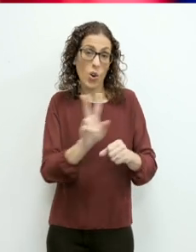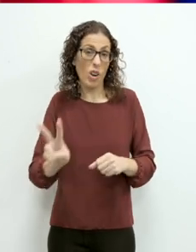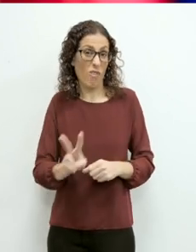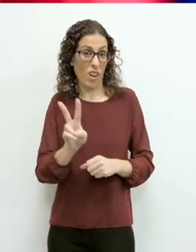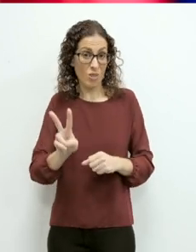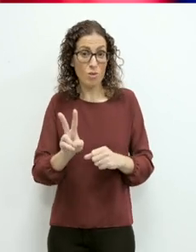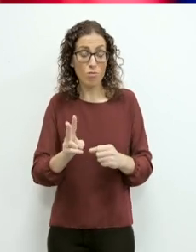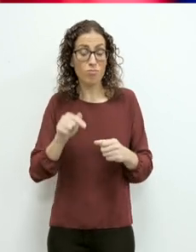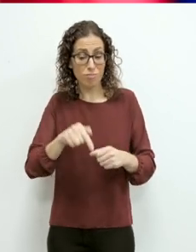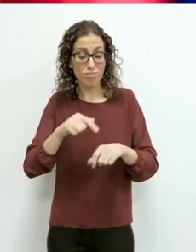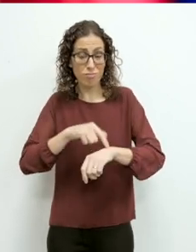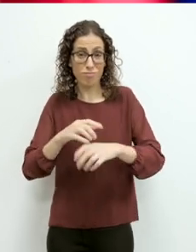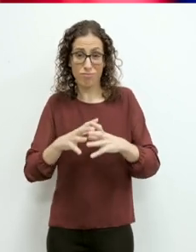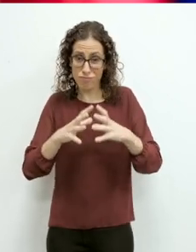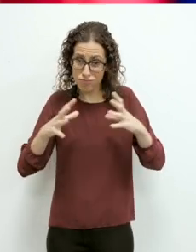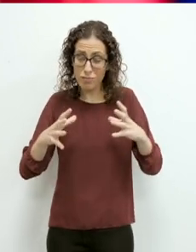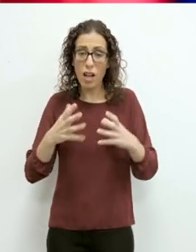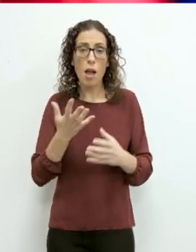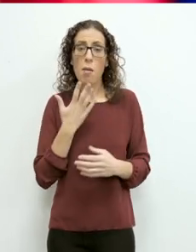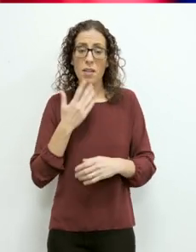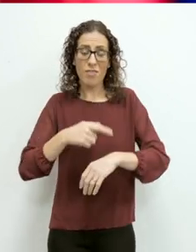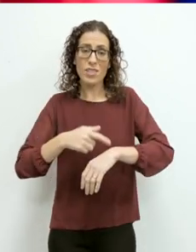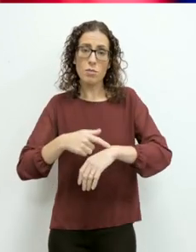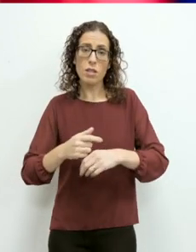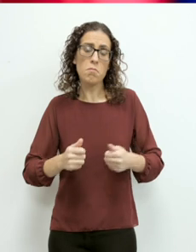fi zmin ta-qaw min kbjr għal-qasam ta-dizabilita